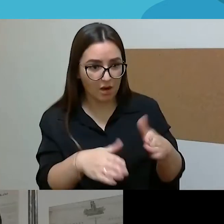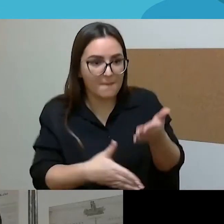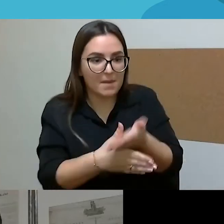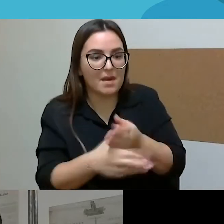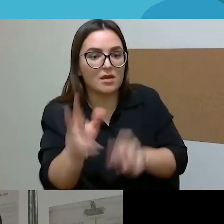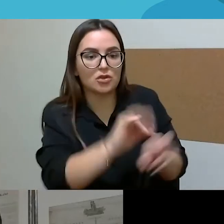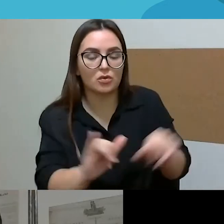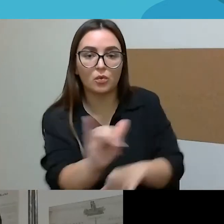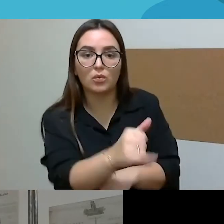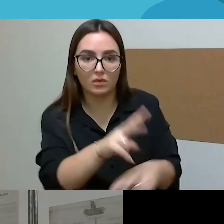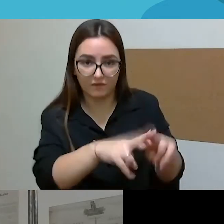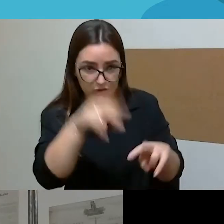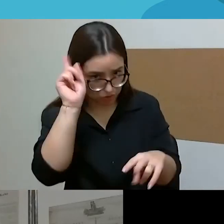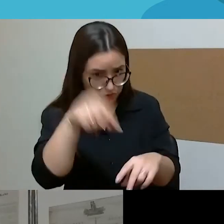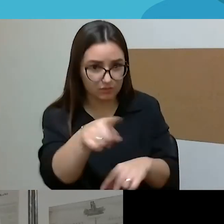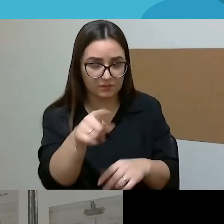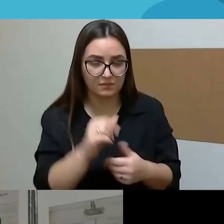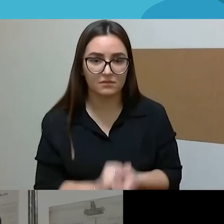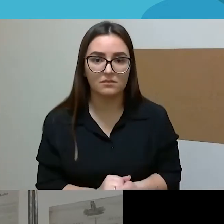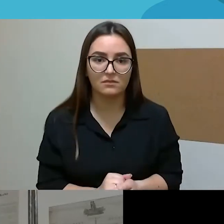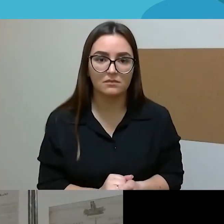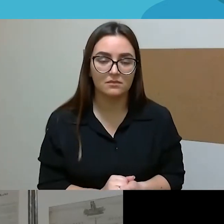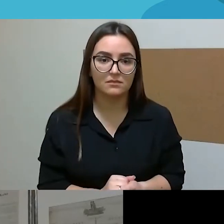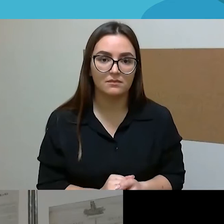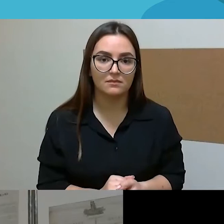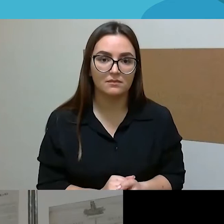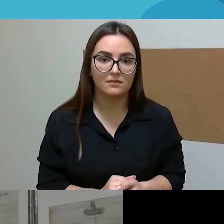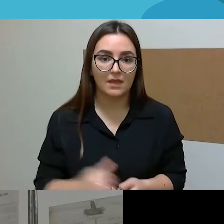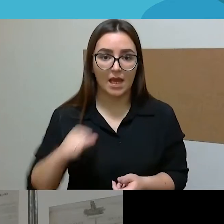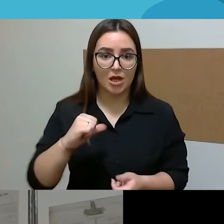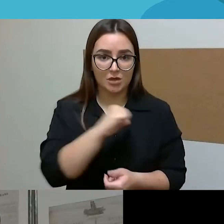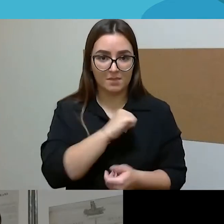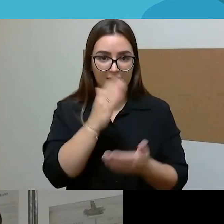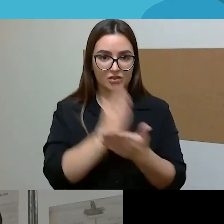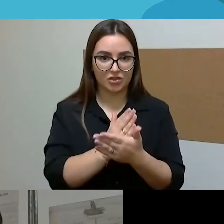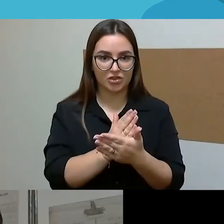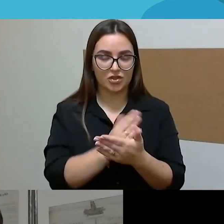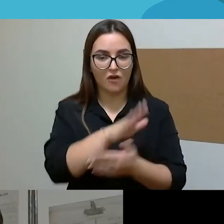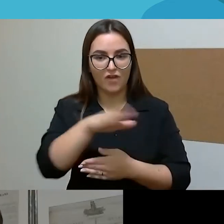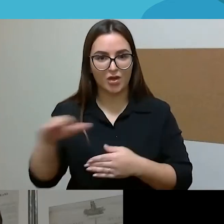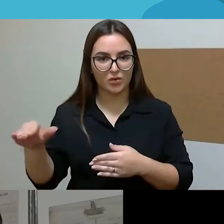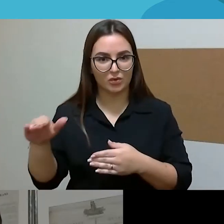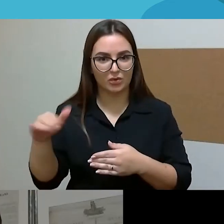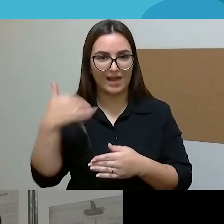ieškoti? Na, kadangi aš pats esu vaikų linijos savo noris ir